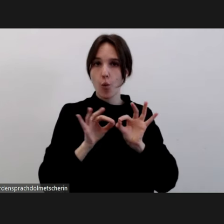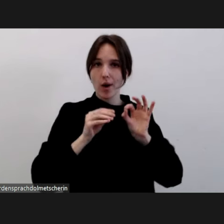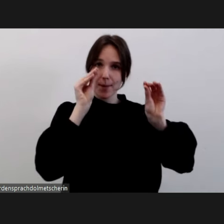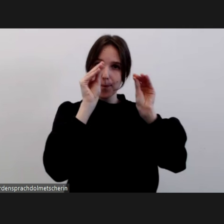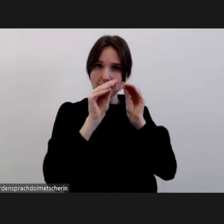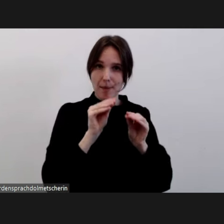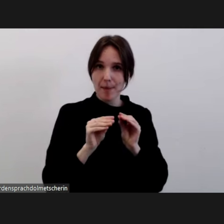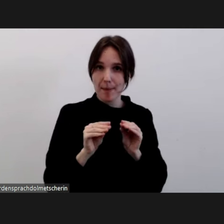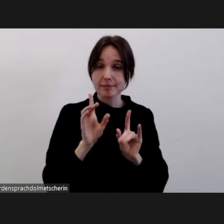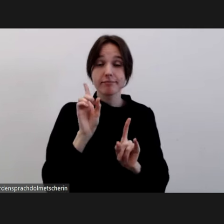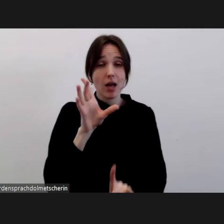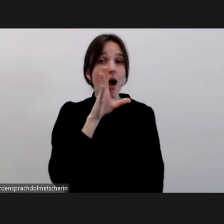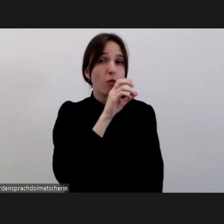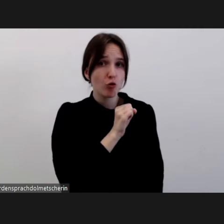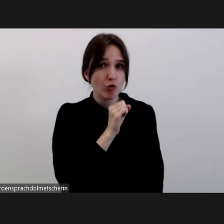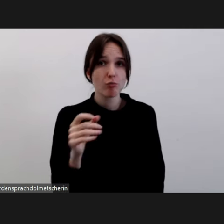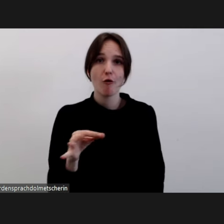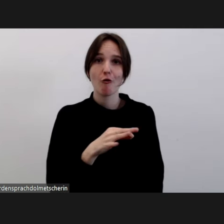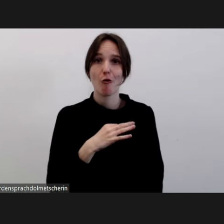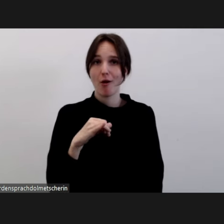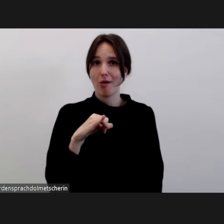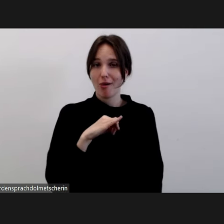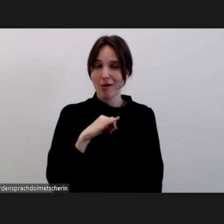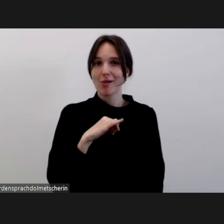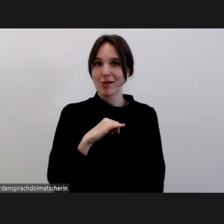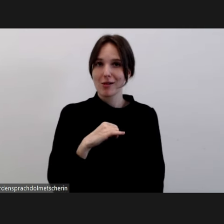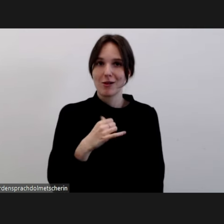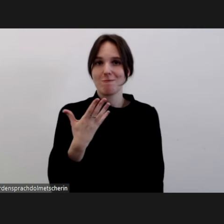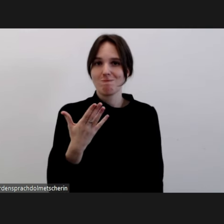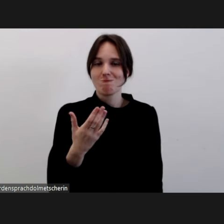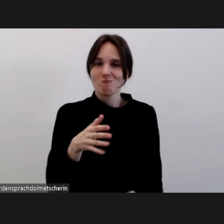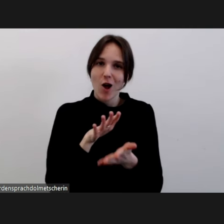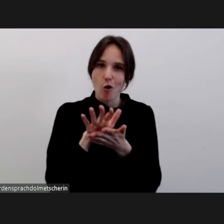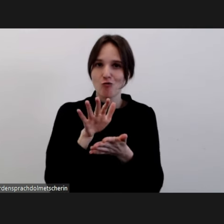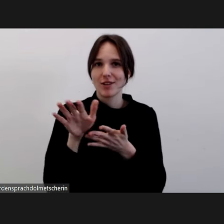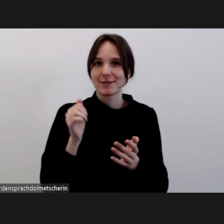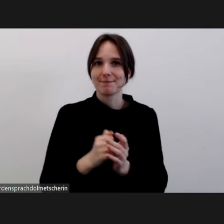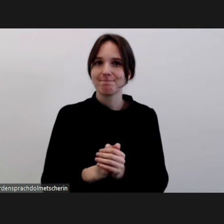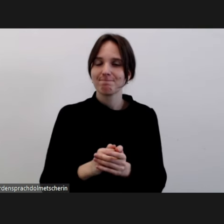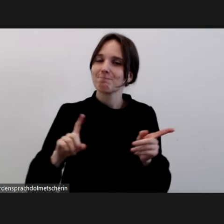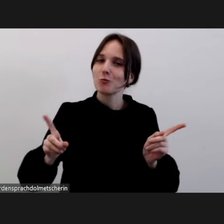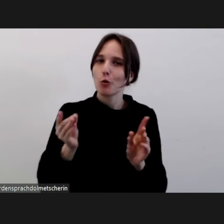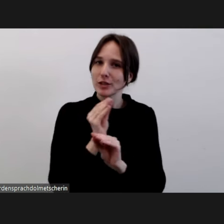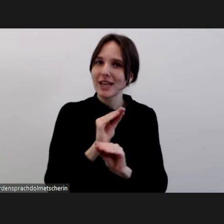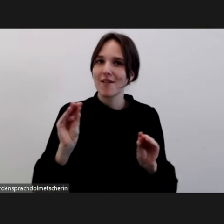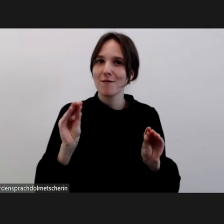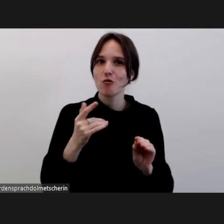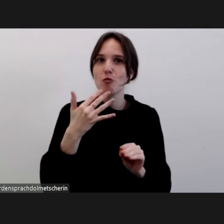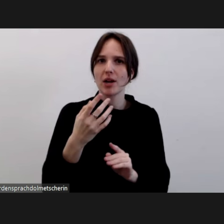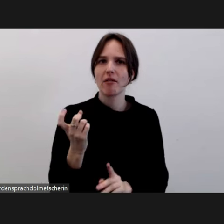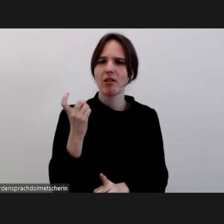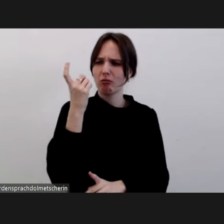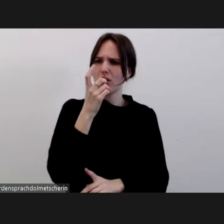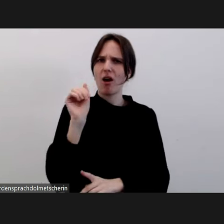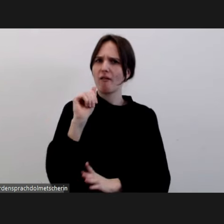Umfrage. Und werden Sie darum bitten. Das nur schon mal, damit Sie es schon gehört haben und sich nicht wundern.